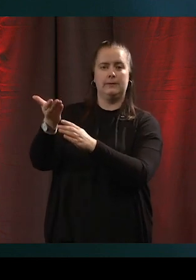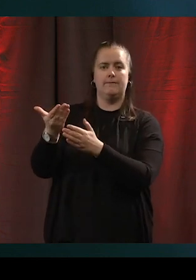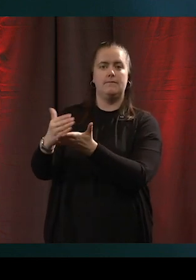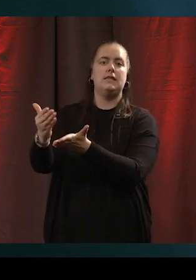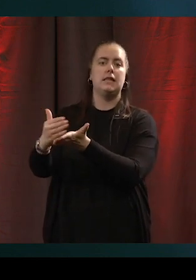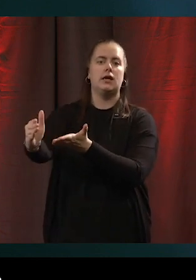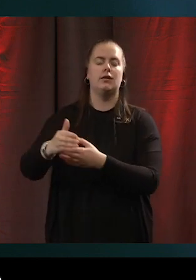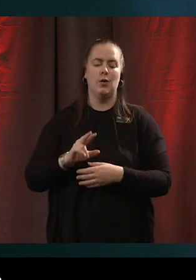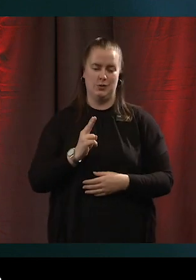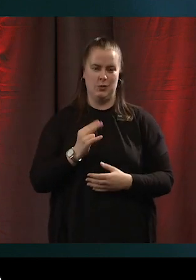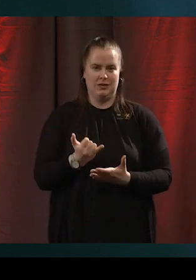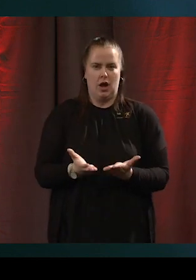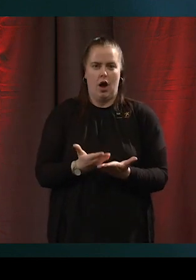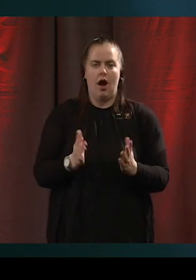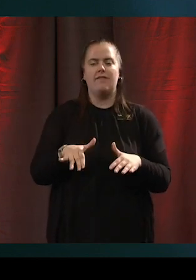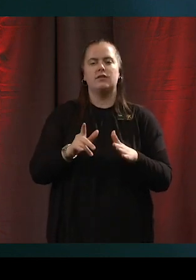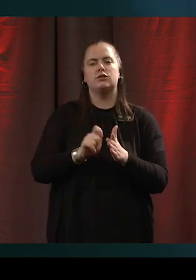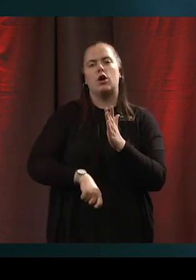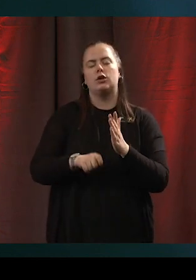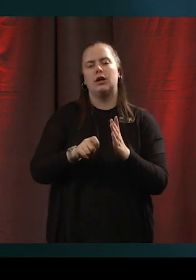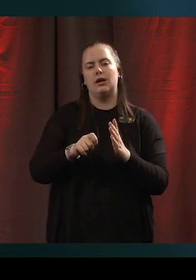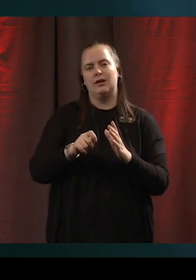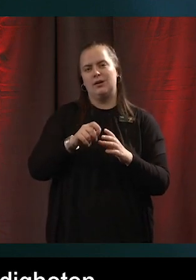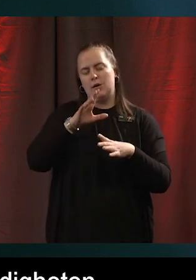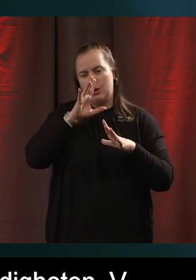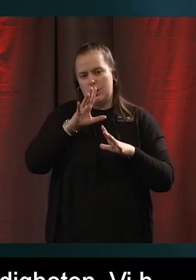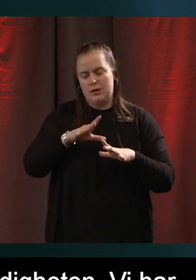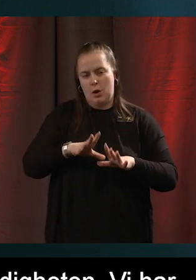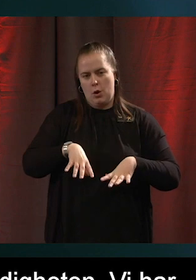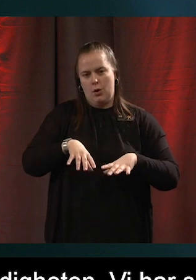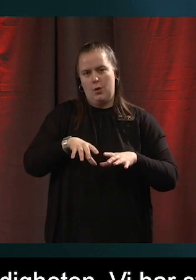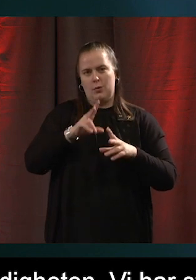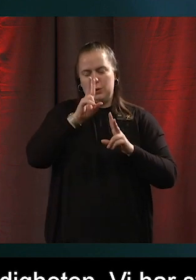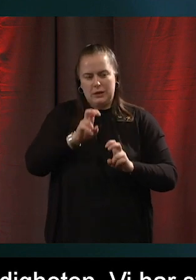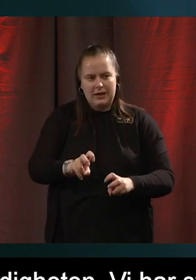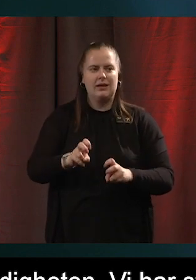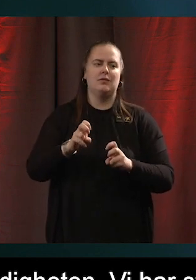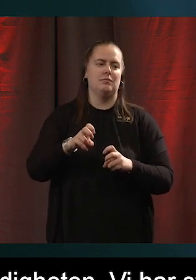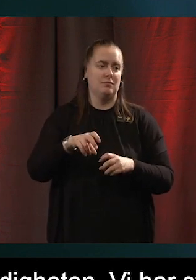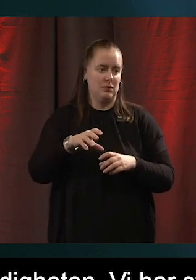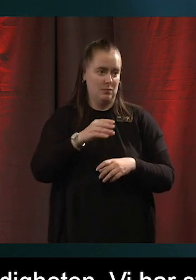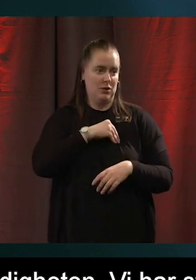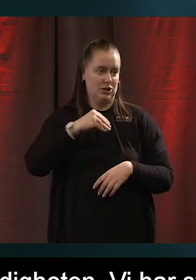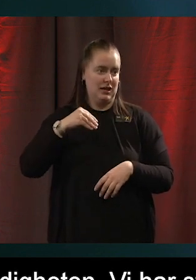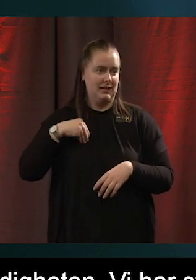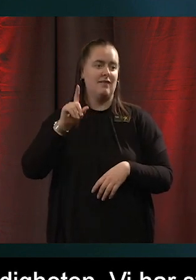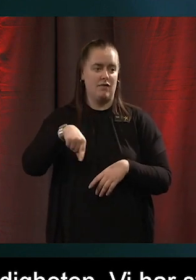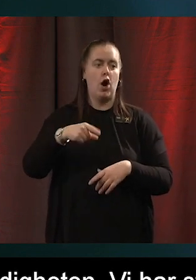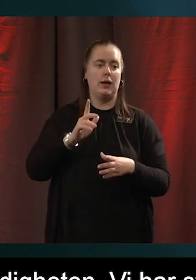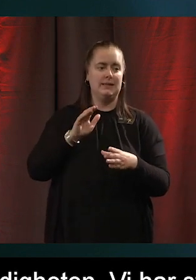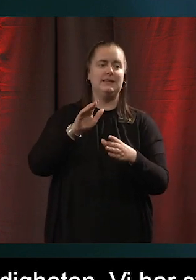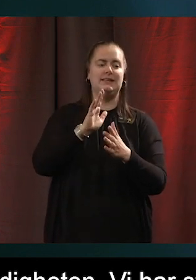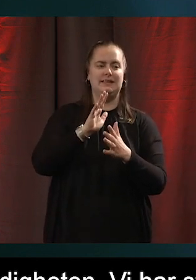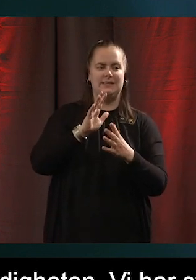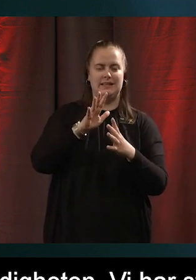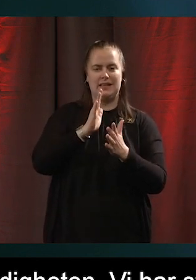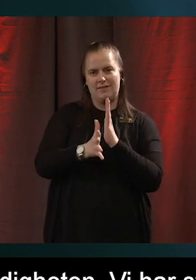undersökning på uppdrag av Myndigheten Trafikanalys för att se hur har effekterna blivit på kollektivtrafiken. Så